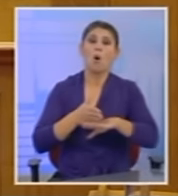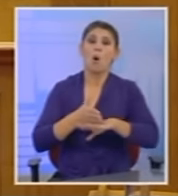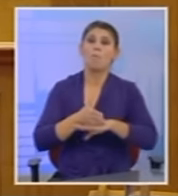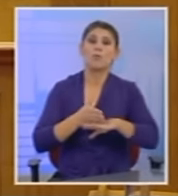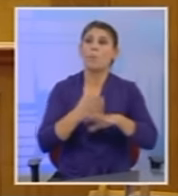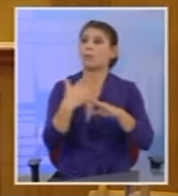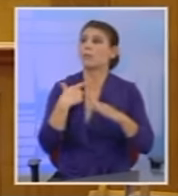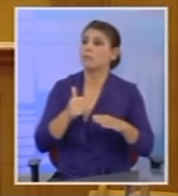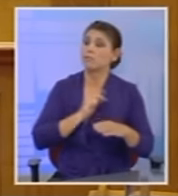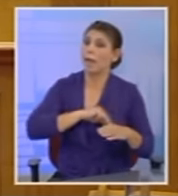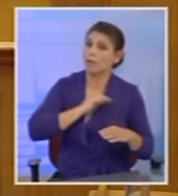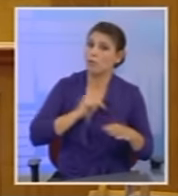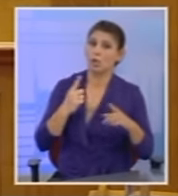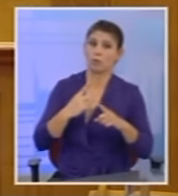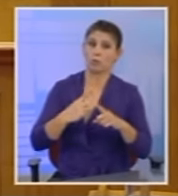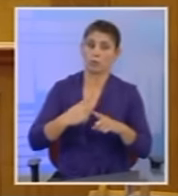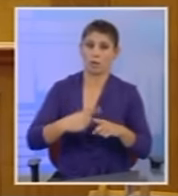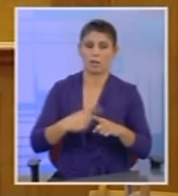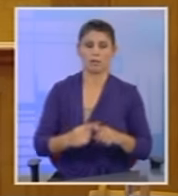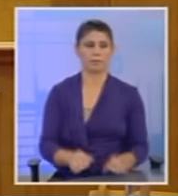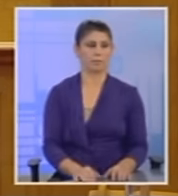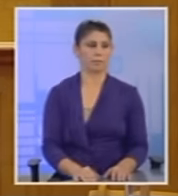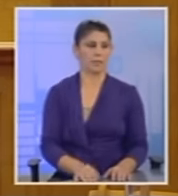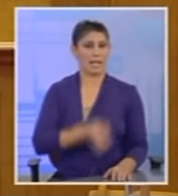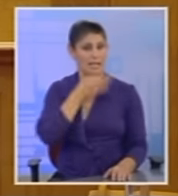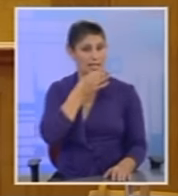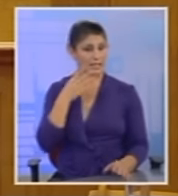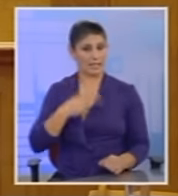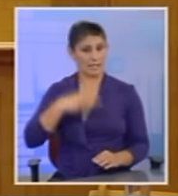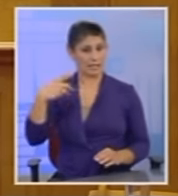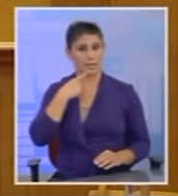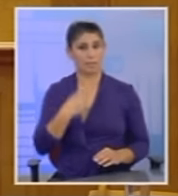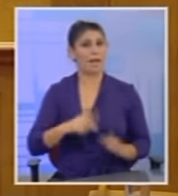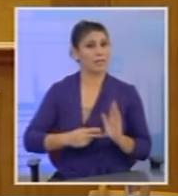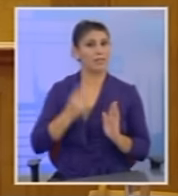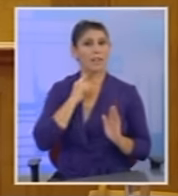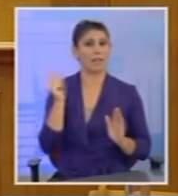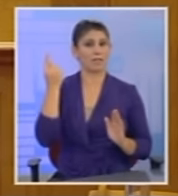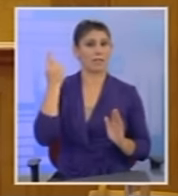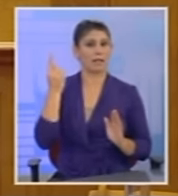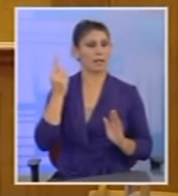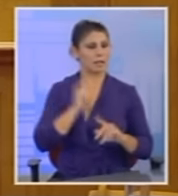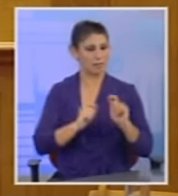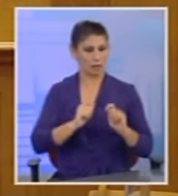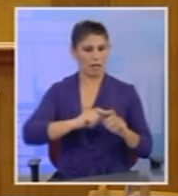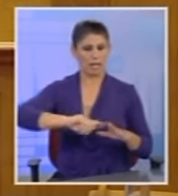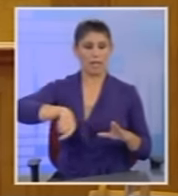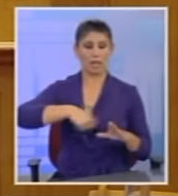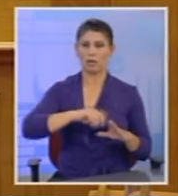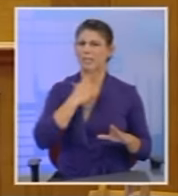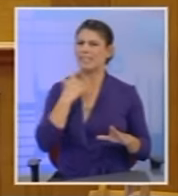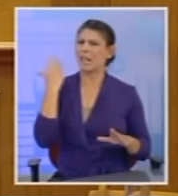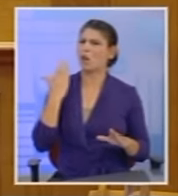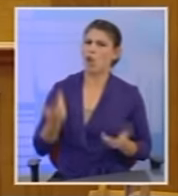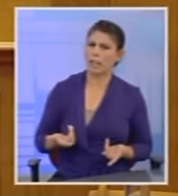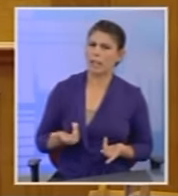Και είπε ο εισηγητής του ΣΥΡΙΖΑ δίνεται μια δεύτερη ευκαιρία στους δανειολήπτες να ξαναγίνουν οικοκυρέοι. Τι εννοεί το, ήταν απαταιώνες, μπαταξίδες